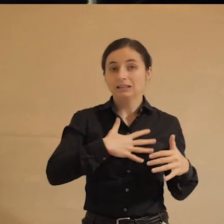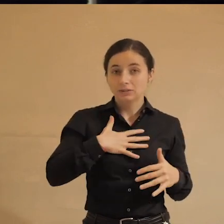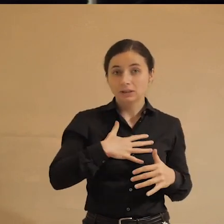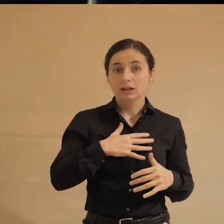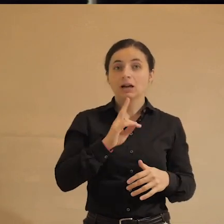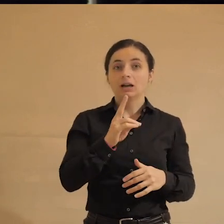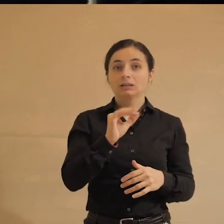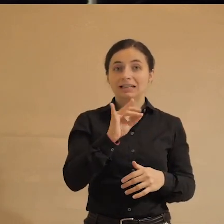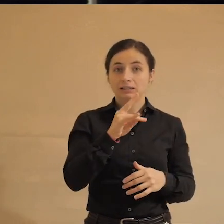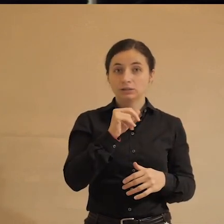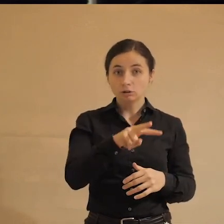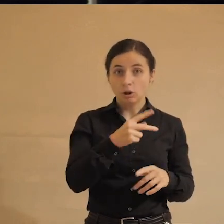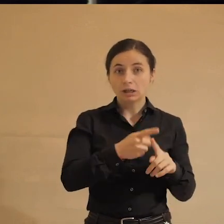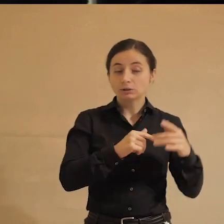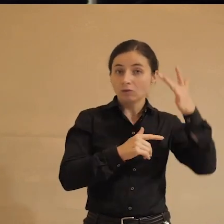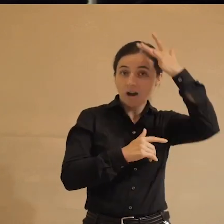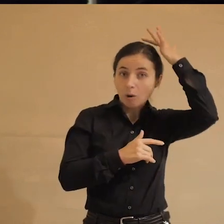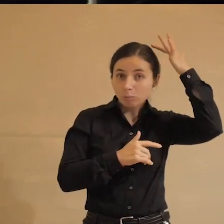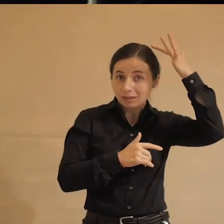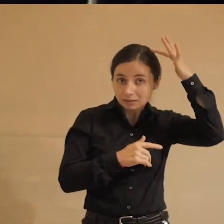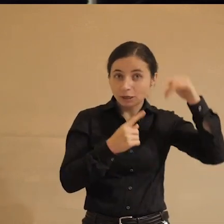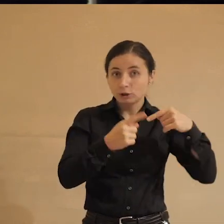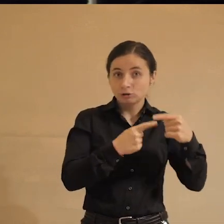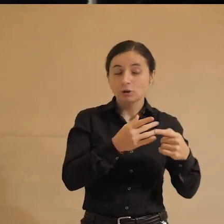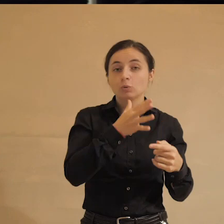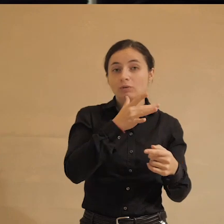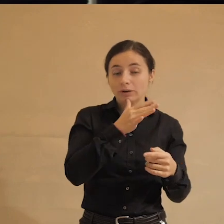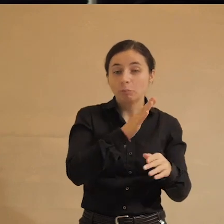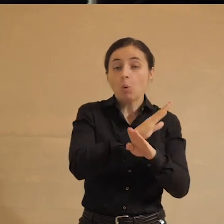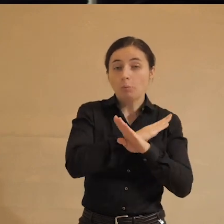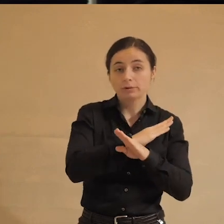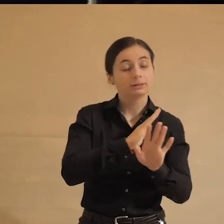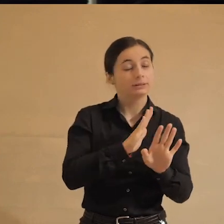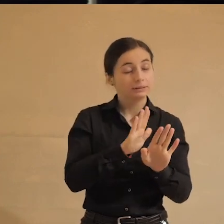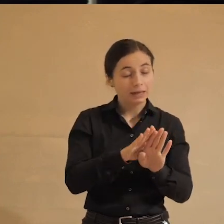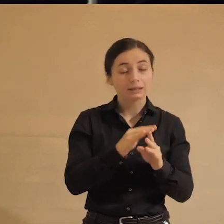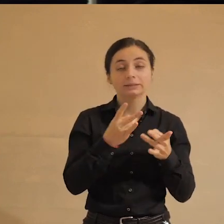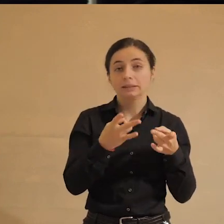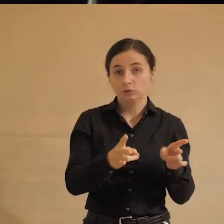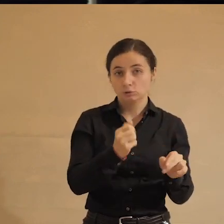кортизола, от которого вы облысеете и через некоторое время умрете. Не надо так поступать.